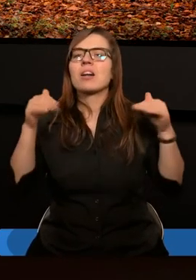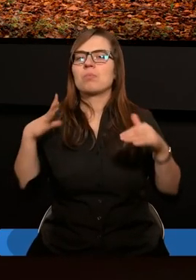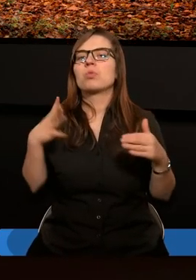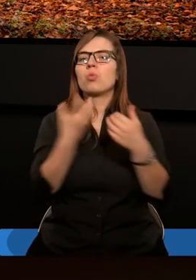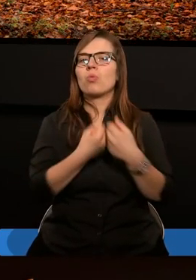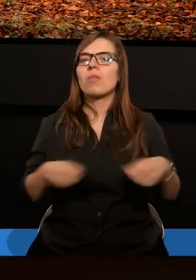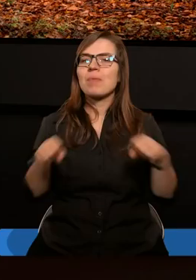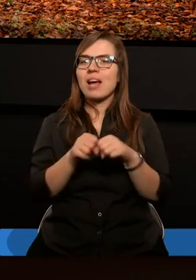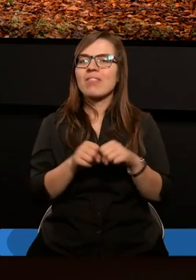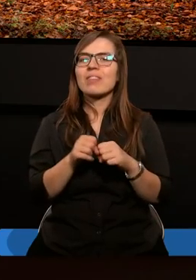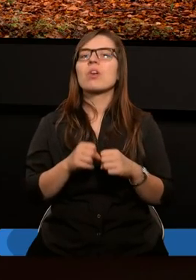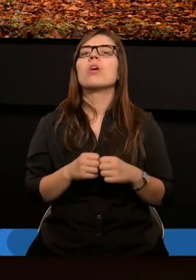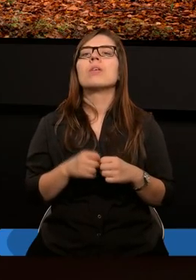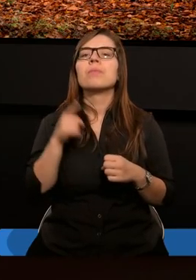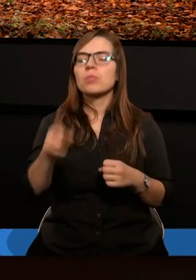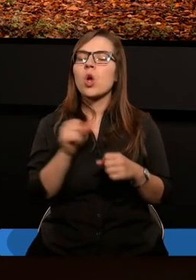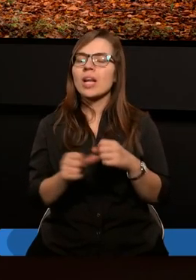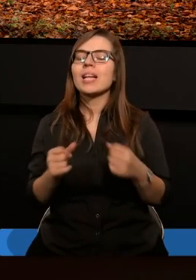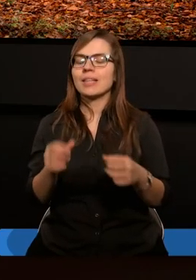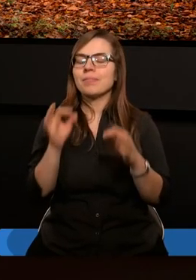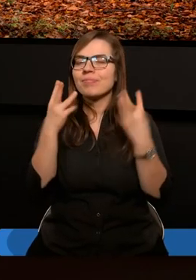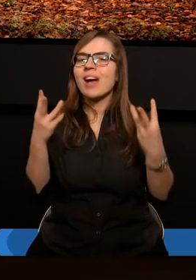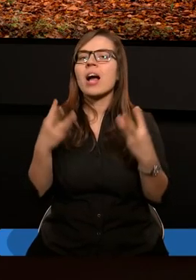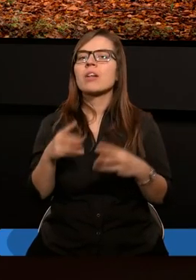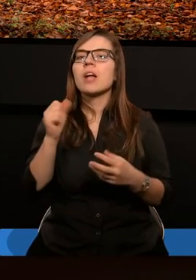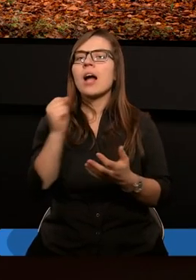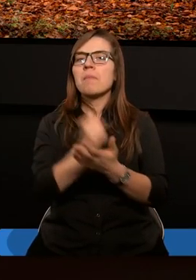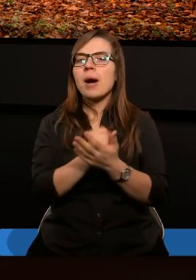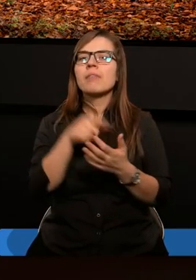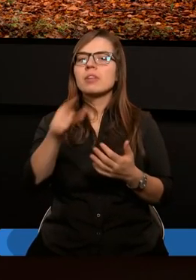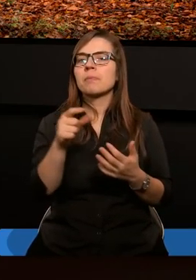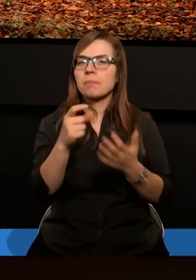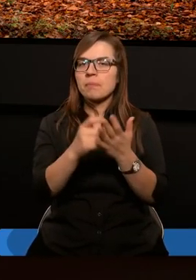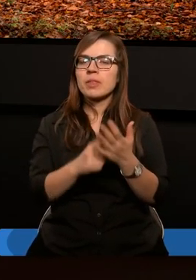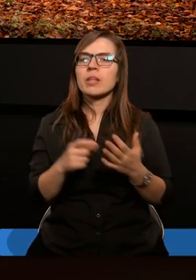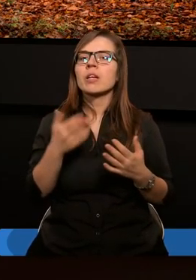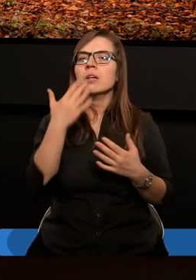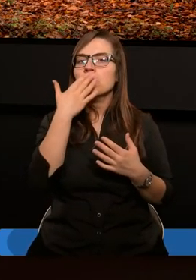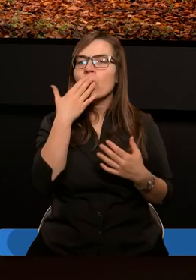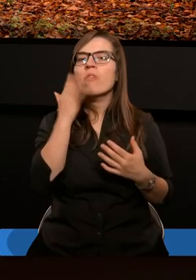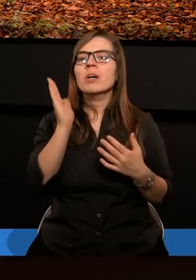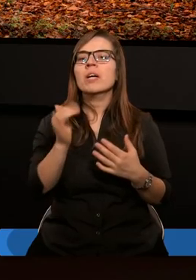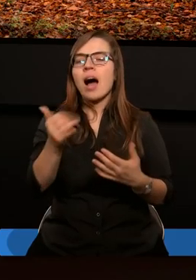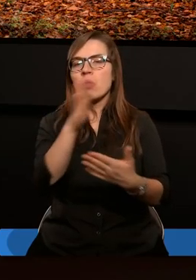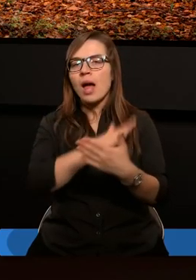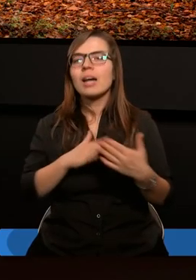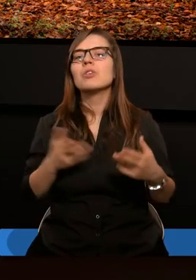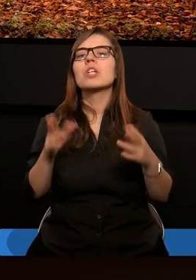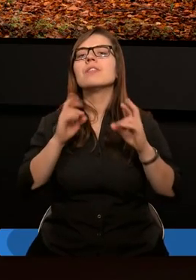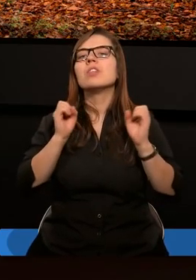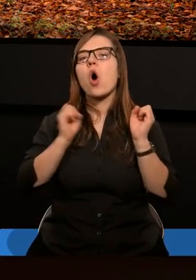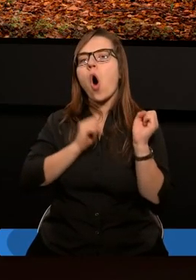jak kto wierzy. To jest formułowanie każdy, też jest istotne, bo będziemy dzisiaj rozważali kwestię, czy Izrael jako naród został